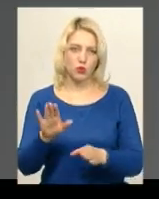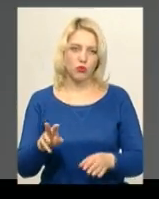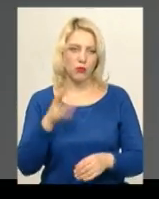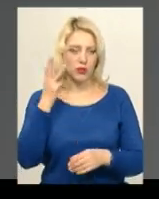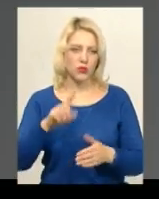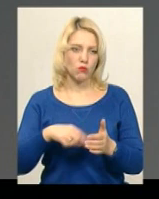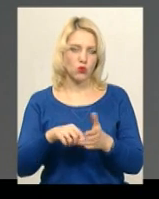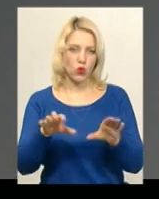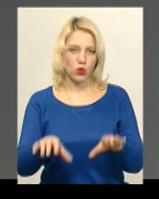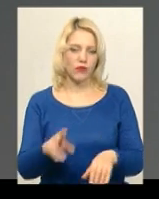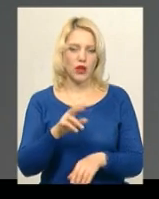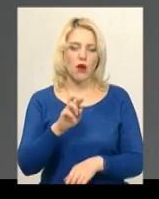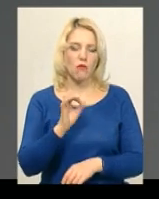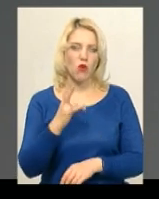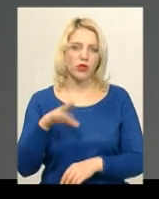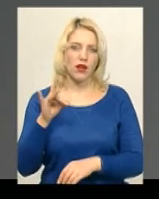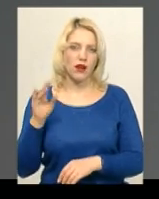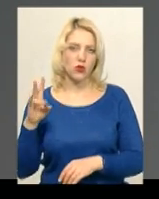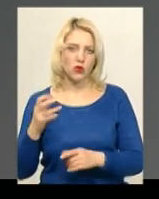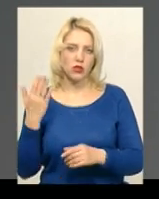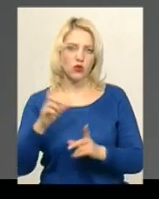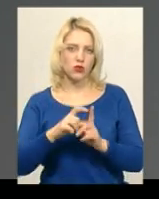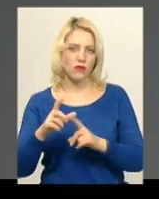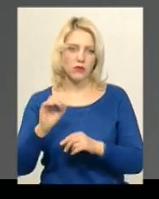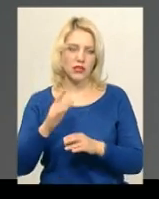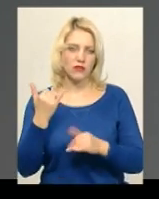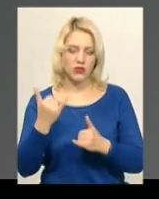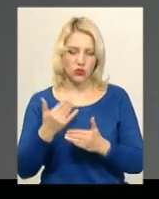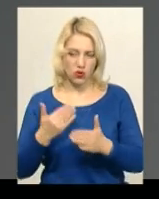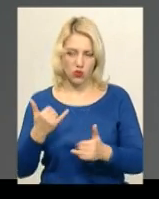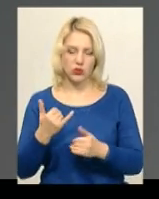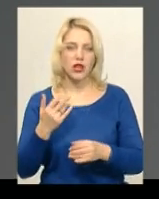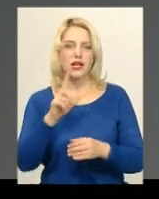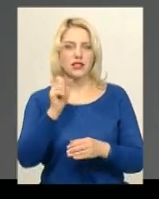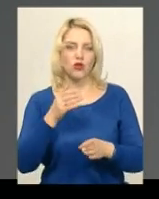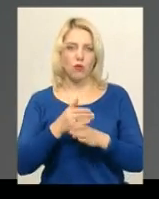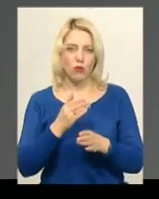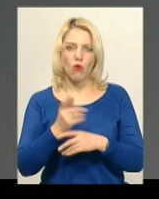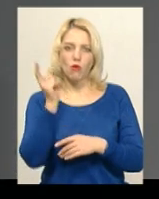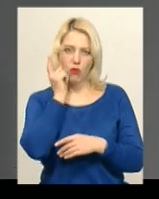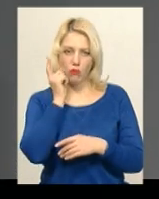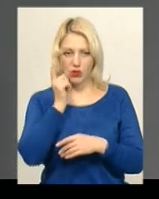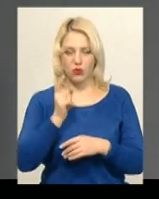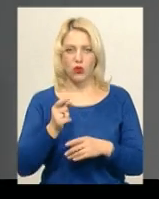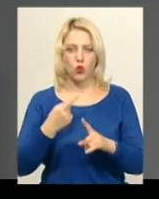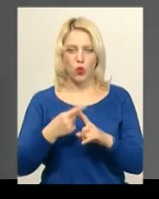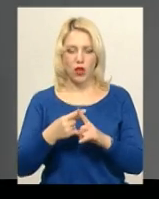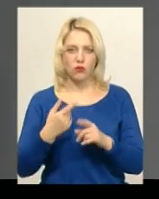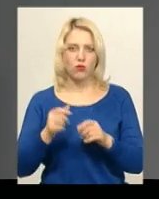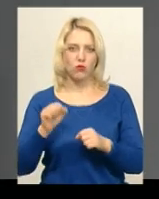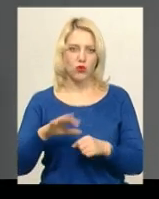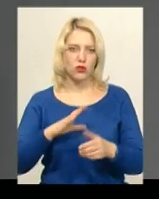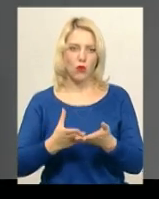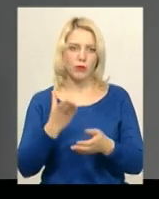голови Андрій Бондаренко. За його словами, від сьогодні за допомогою мобільного додатку пасажири зможуть оплатити проїзд у